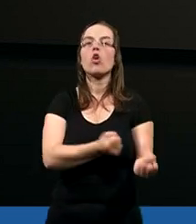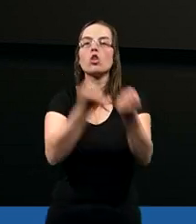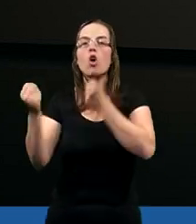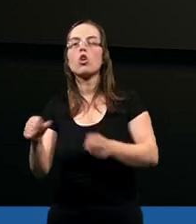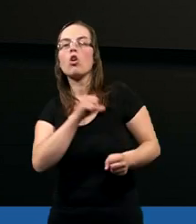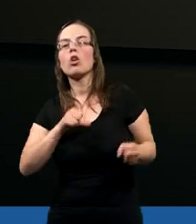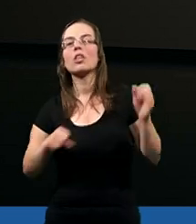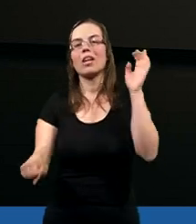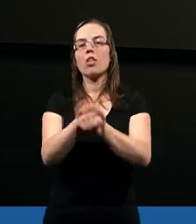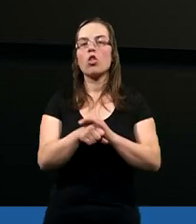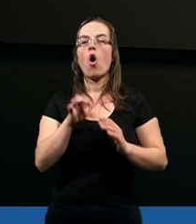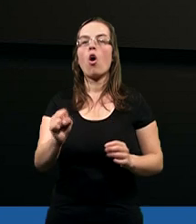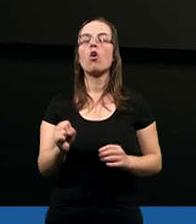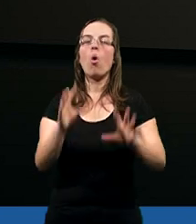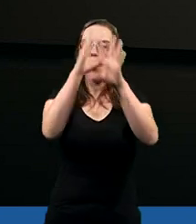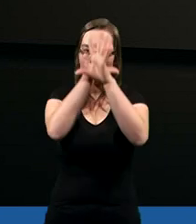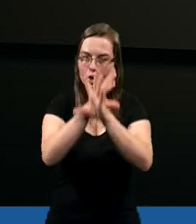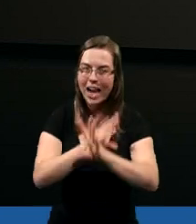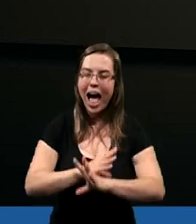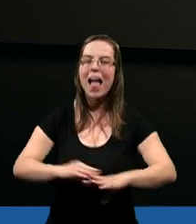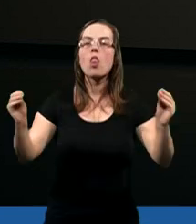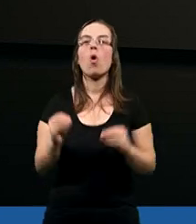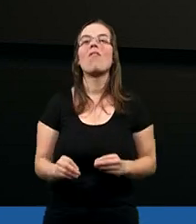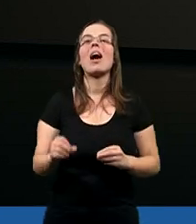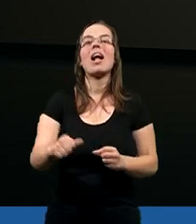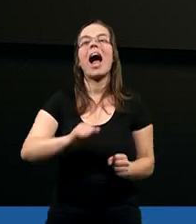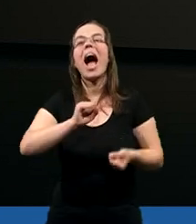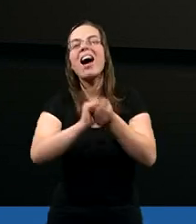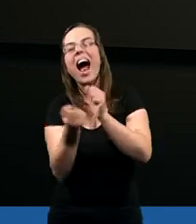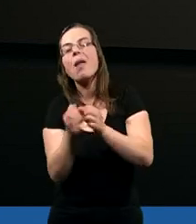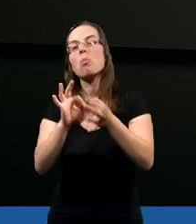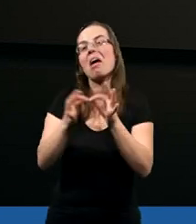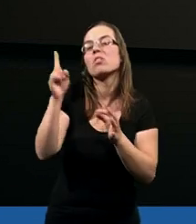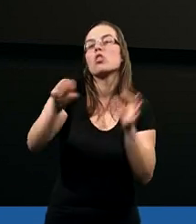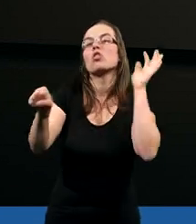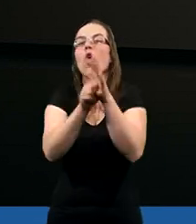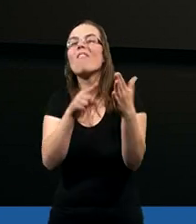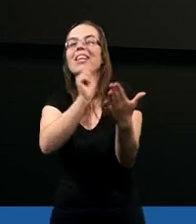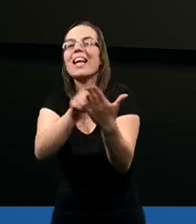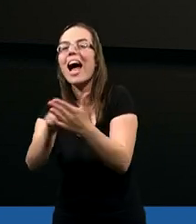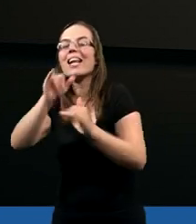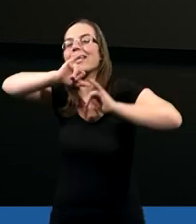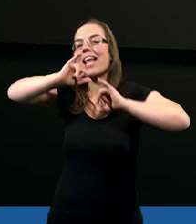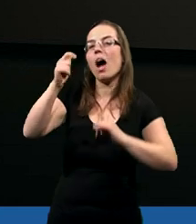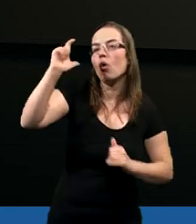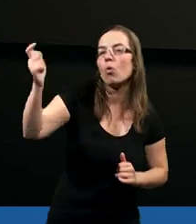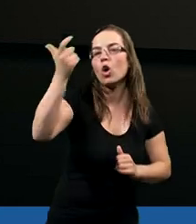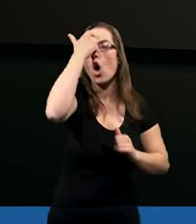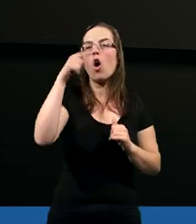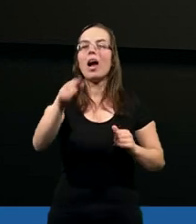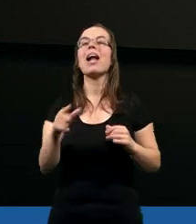odnoszącą się do uszanowania albo wręcz nawet do wskazania, jaką